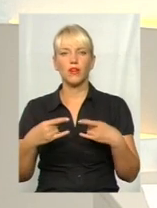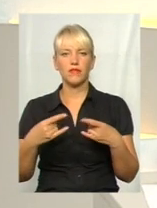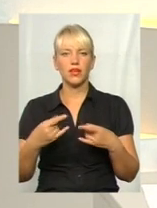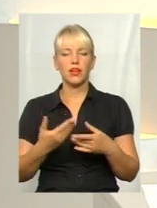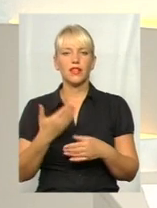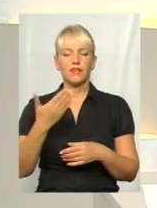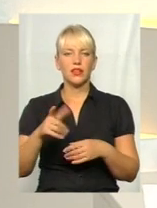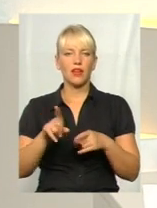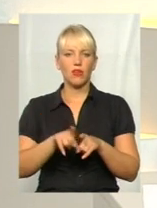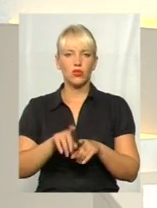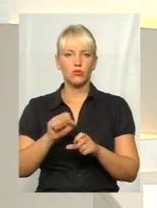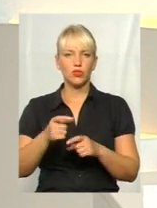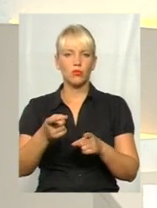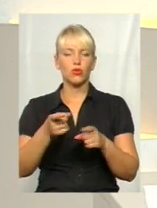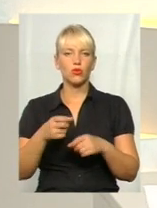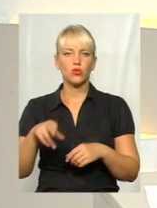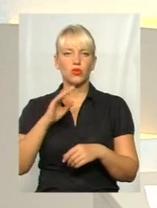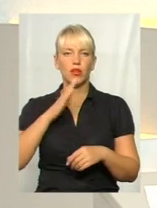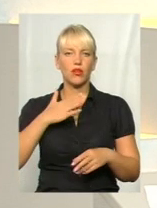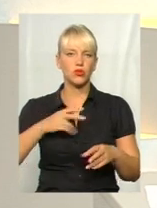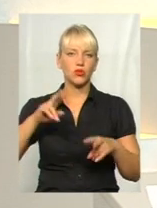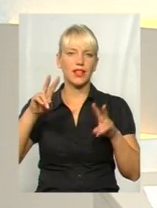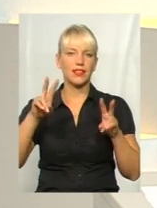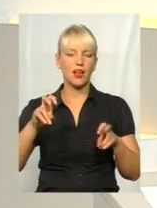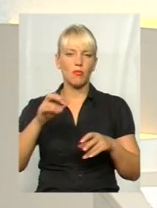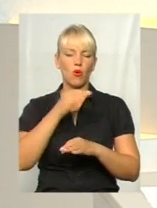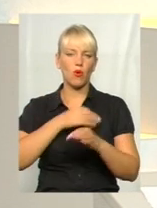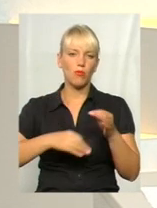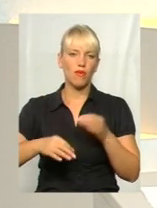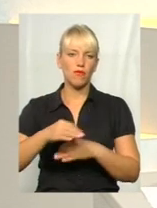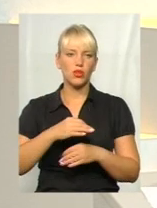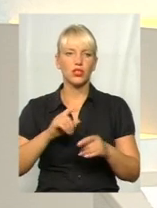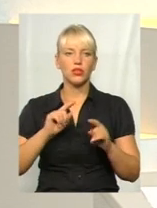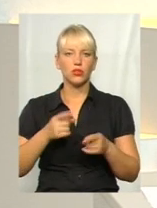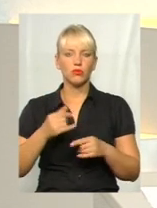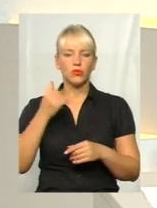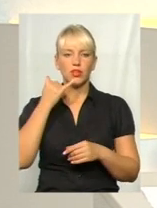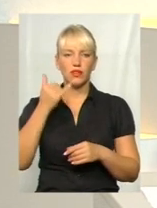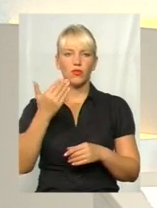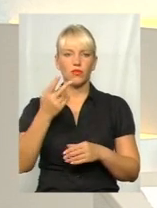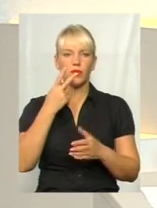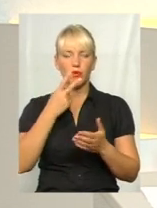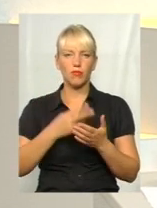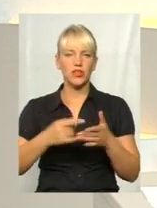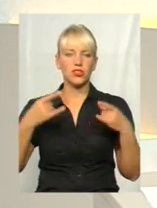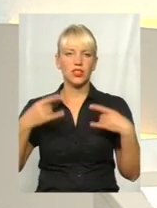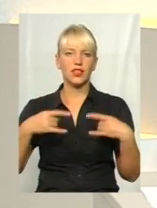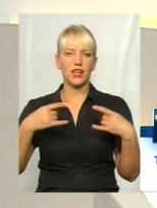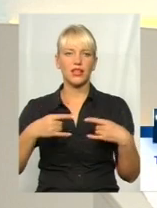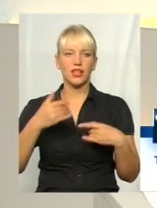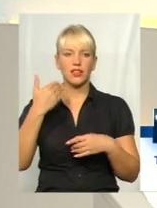можете долучитись до теми обговорення нашої сьогодні, тому телефони ви побачите на екранах